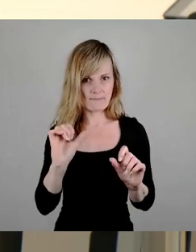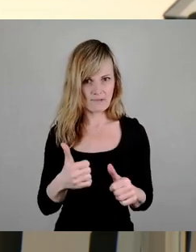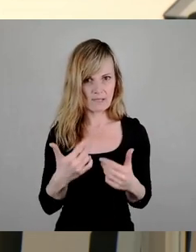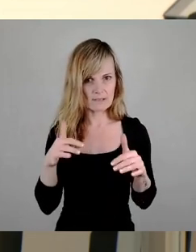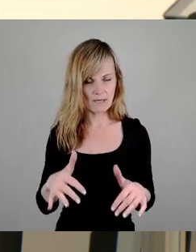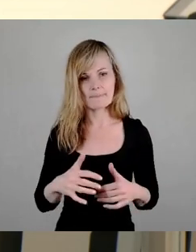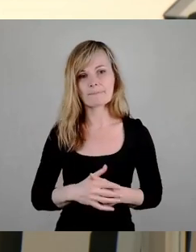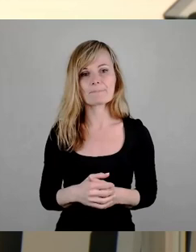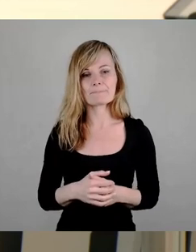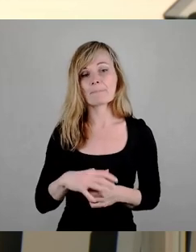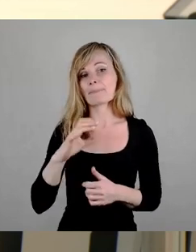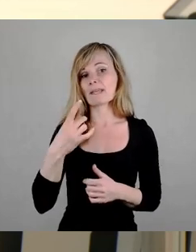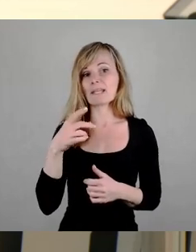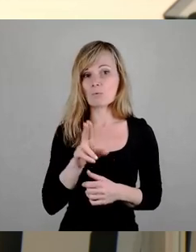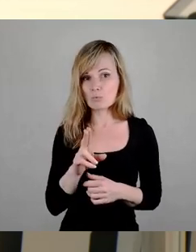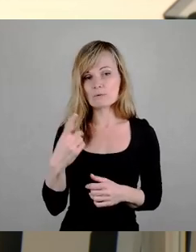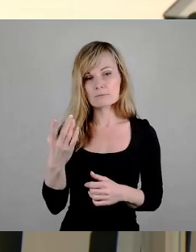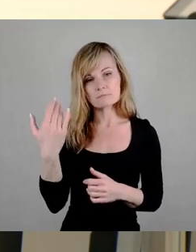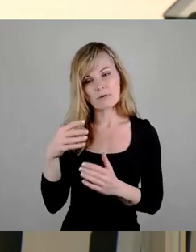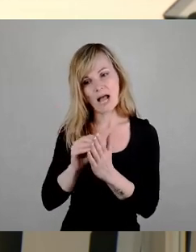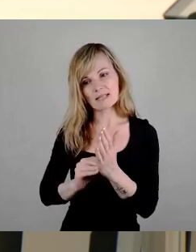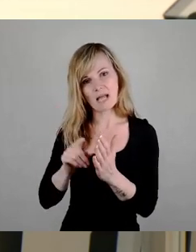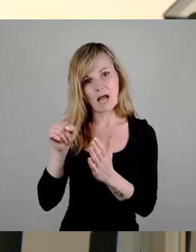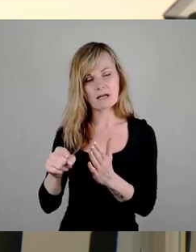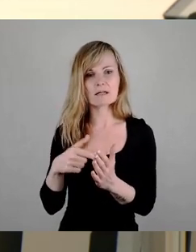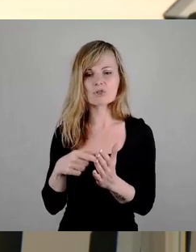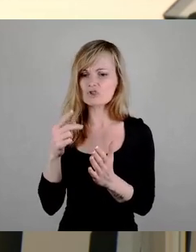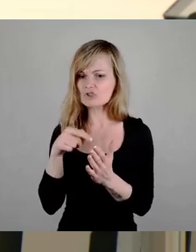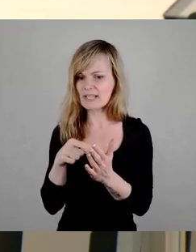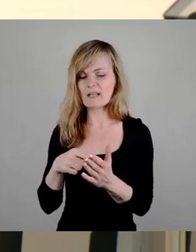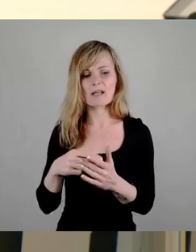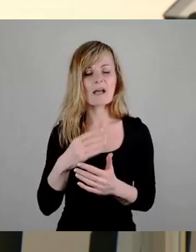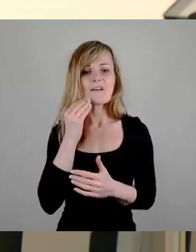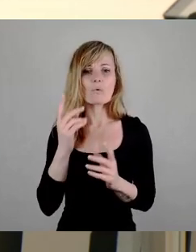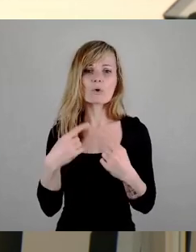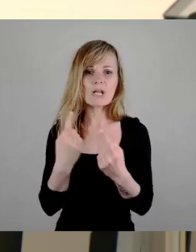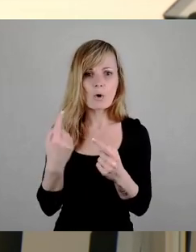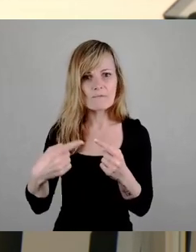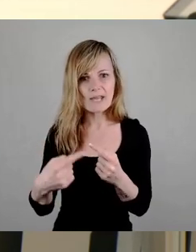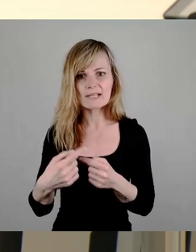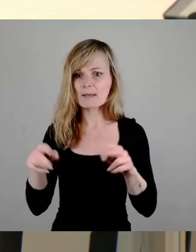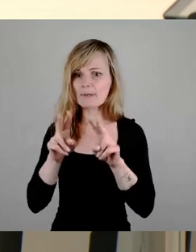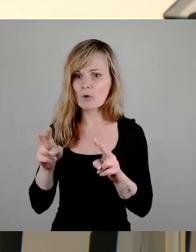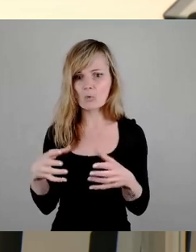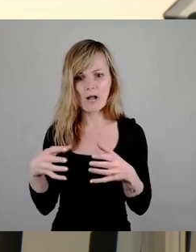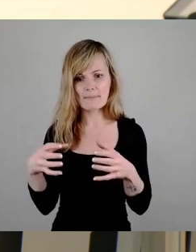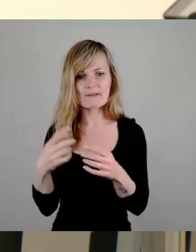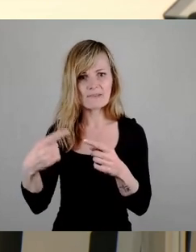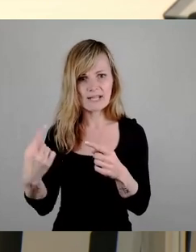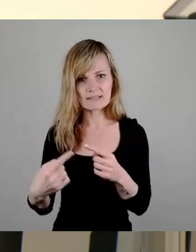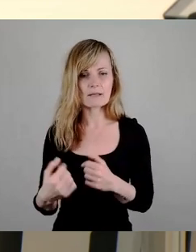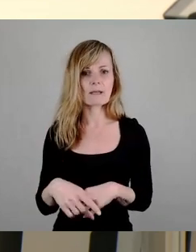Die CDU schreibt in ihrem Antrag, es fehlt an Wohnraum, an Betreuungskapazitäten, an Lehrkräften, an Schulplätzen.